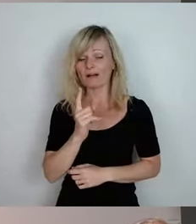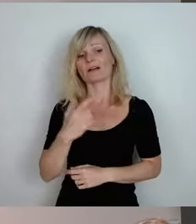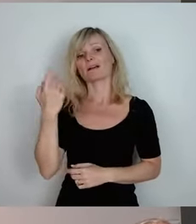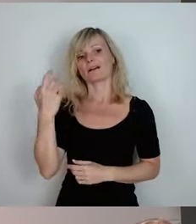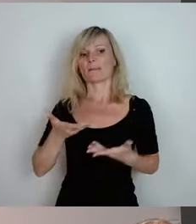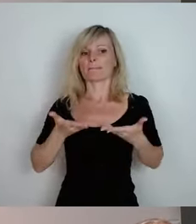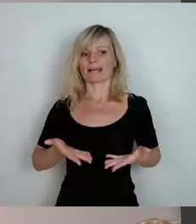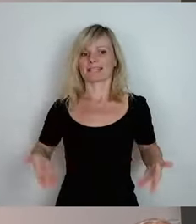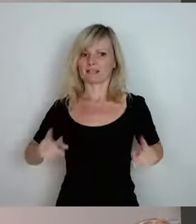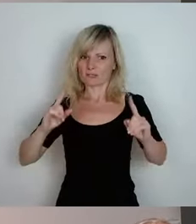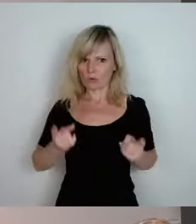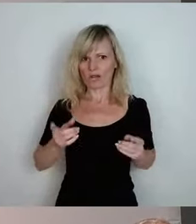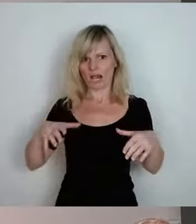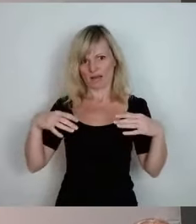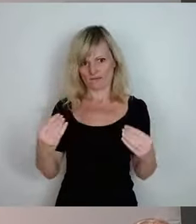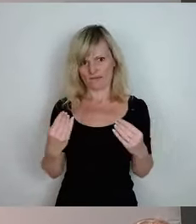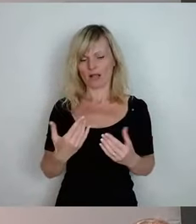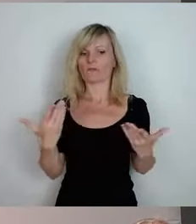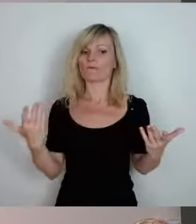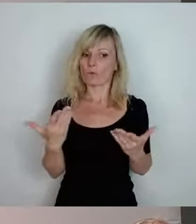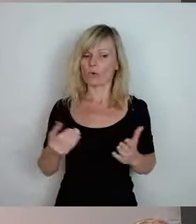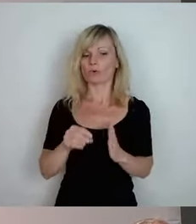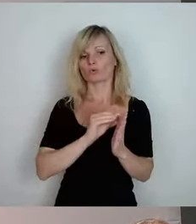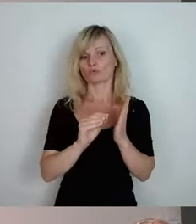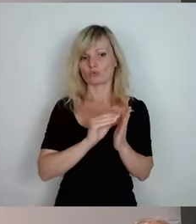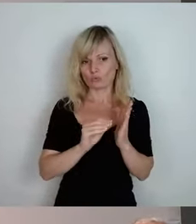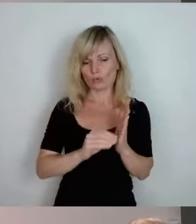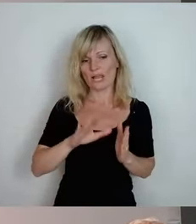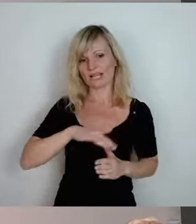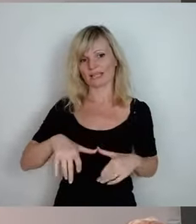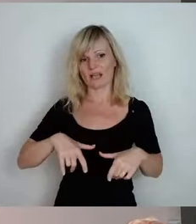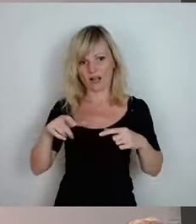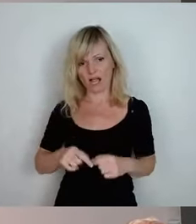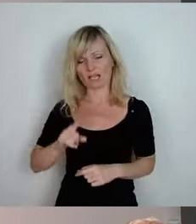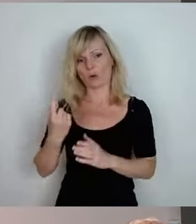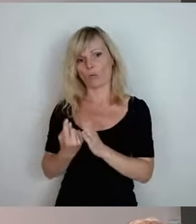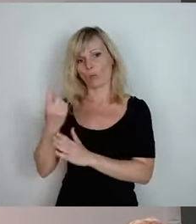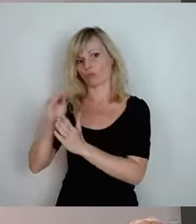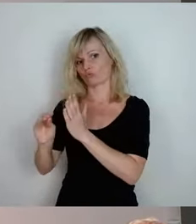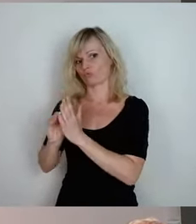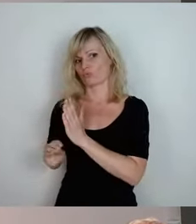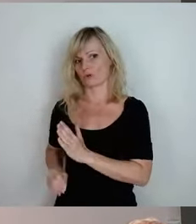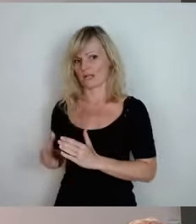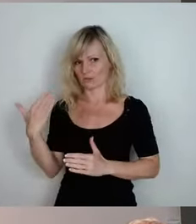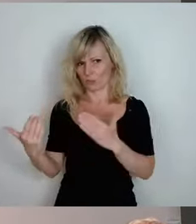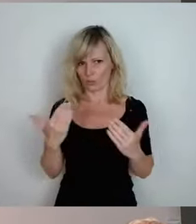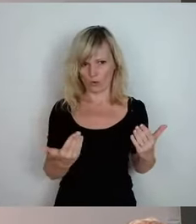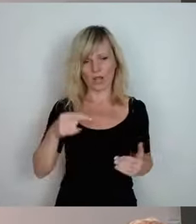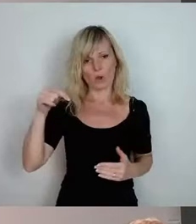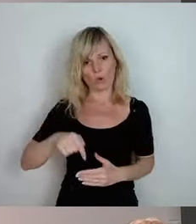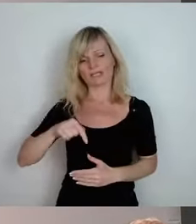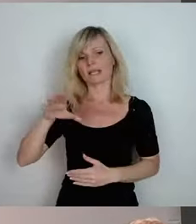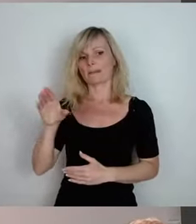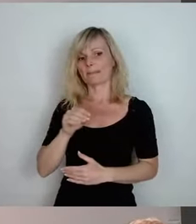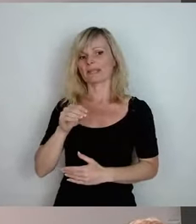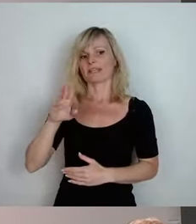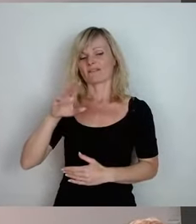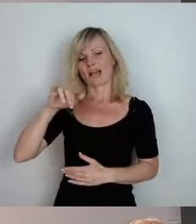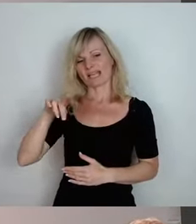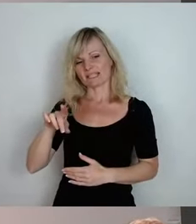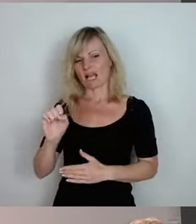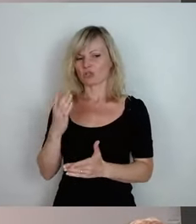Kindergärten, Schulen und auch an den Hochschulen haben wir heute auch in Mitweida besprochen. Und dafür müssen wir jetzt die Voraussetzungen schaffen.